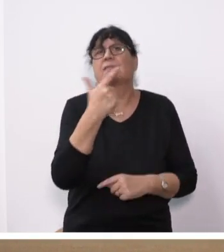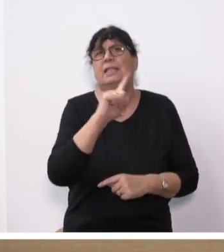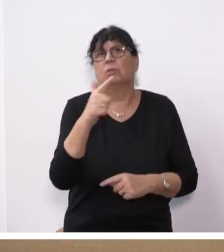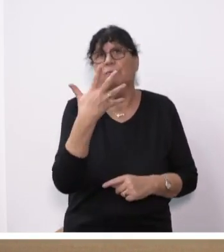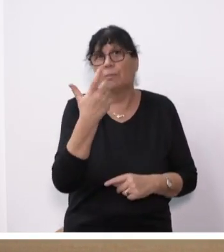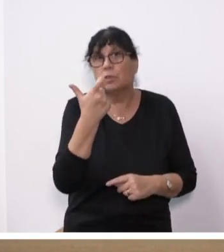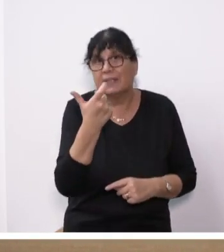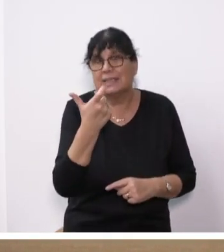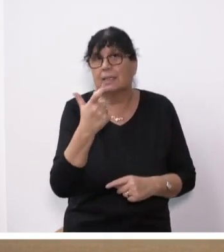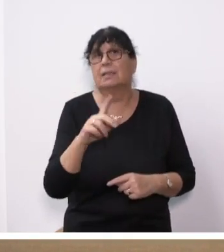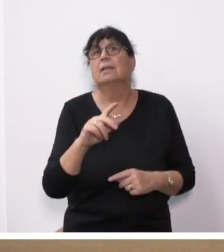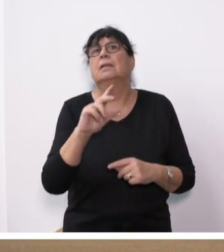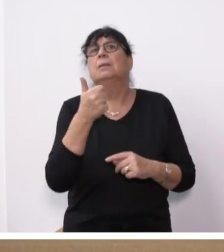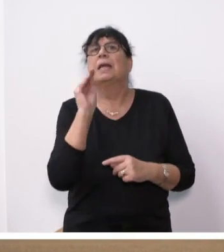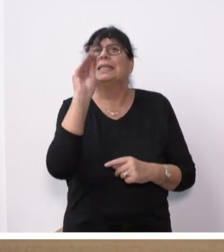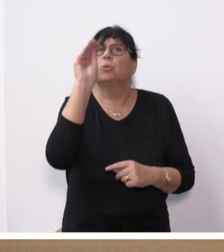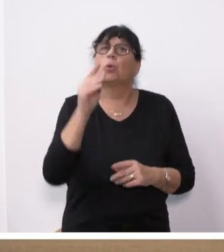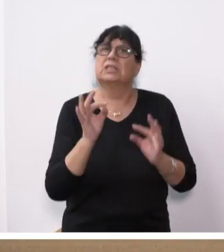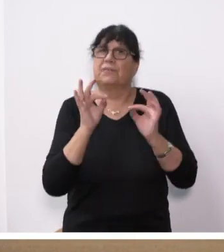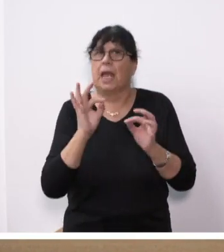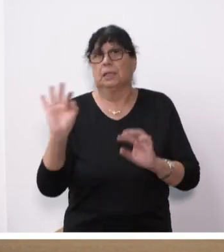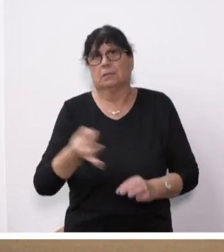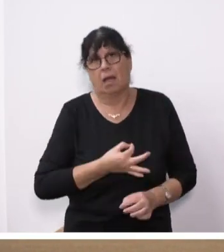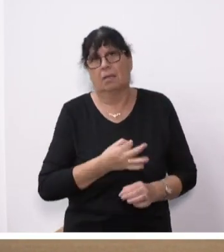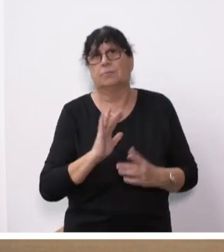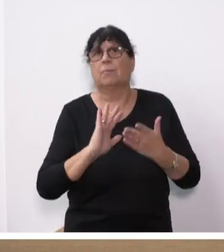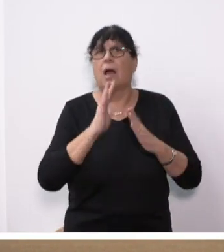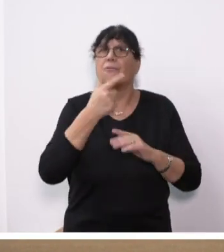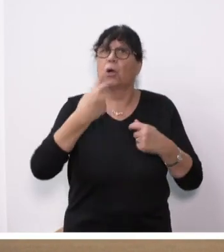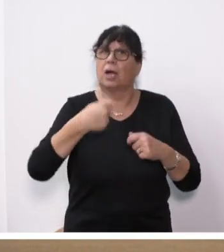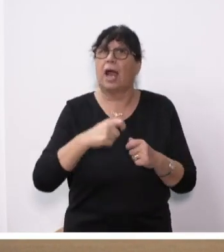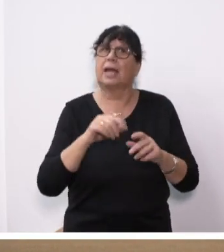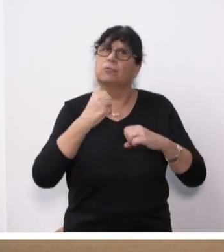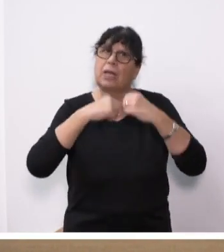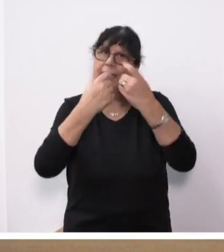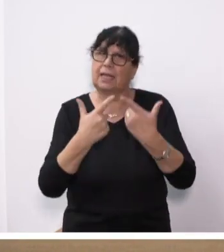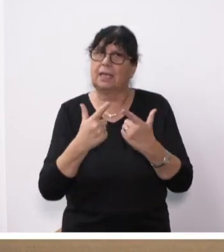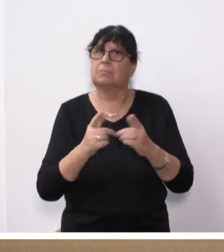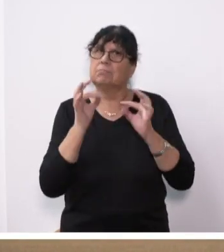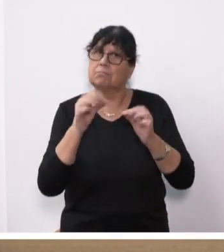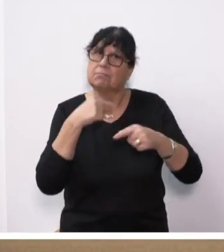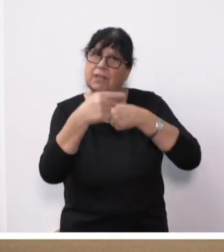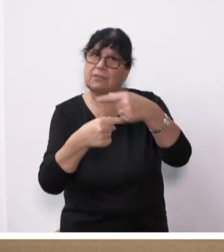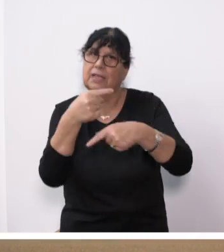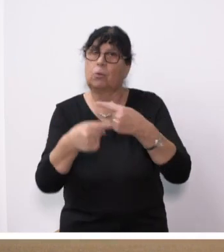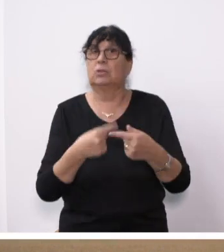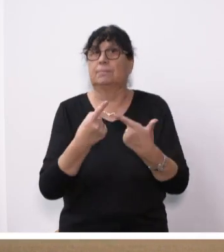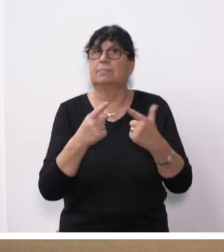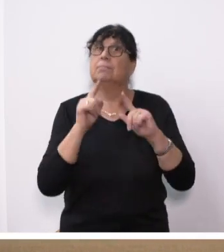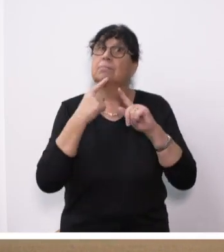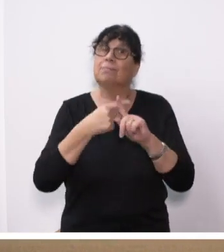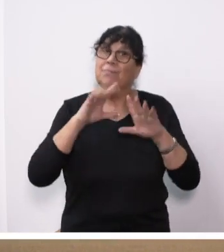ein zukunftsfähiges Saarland mit einer erfolgreichen Strategie für eine nachhaltige Entwicklung und der